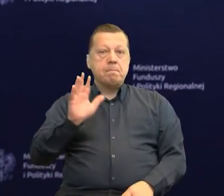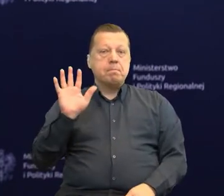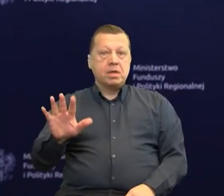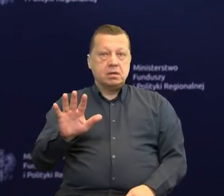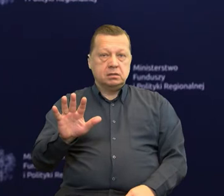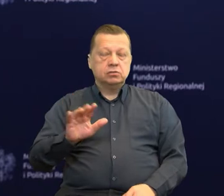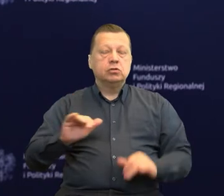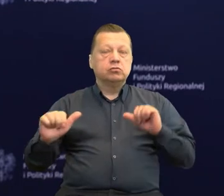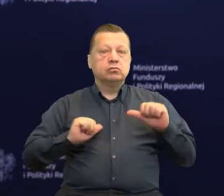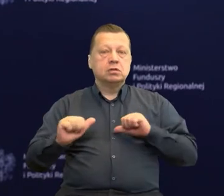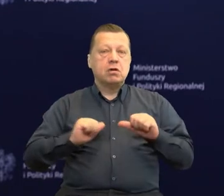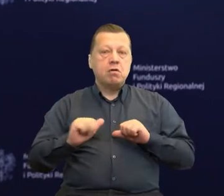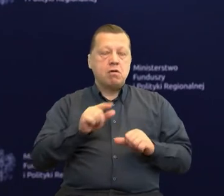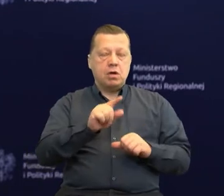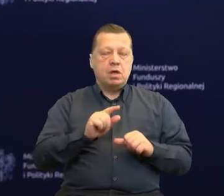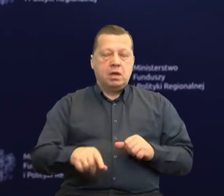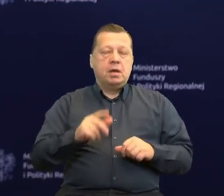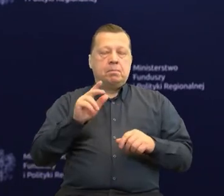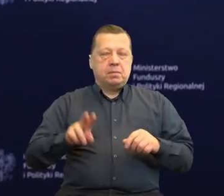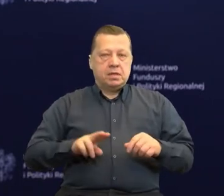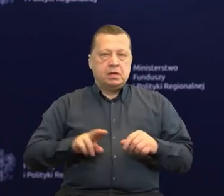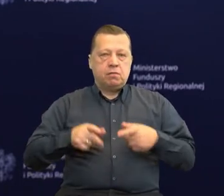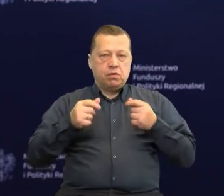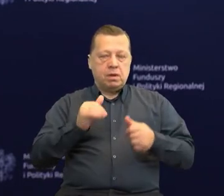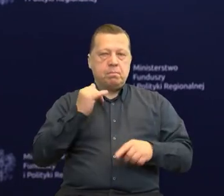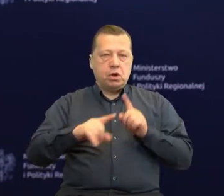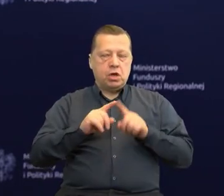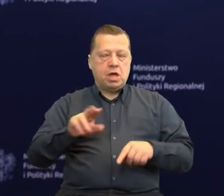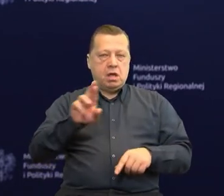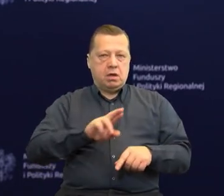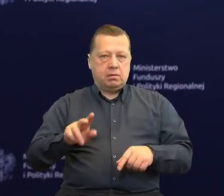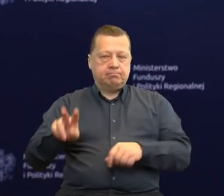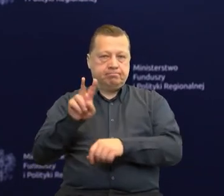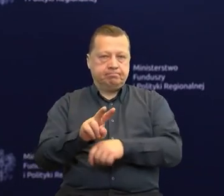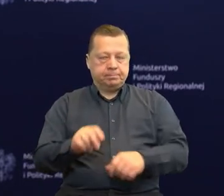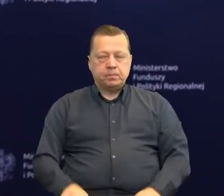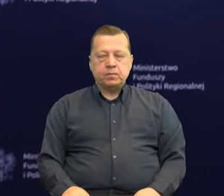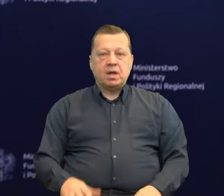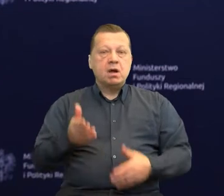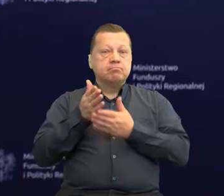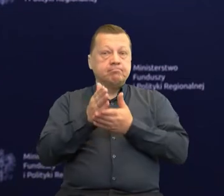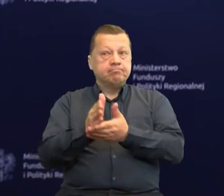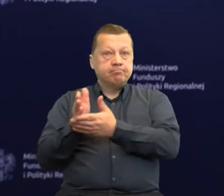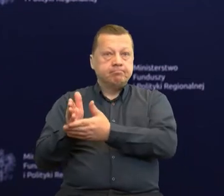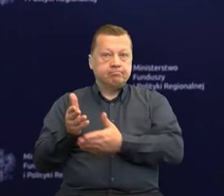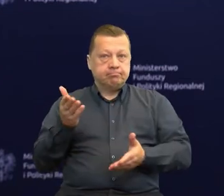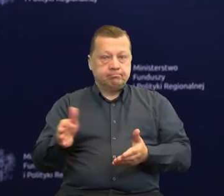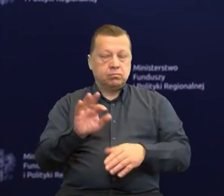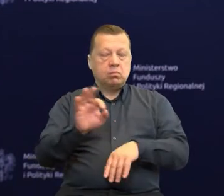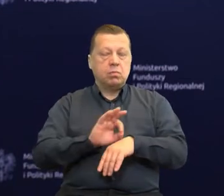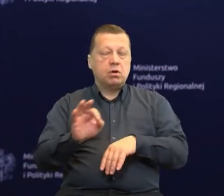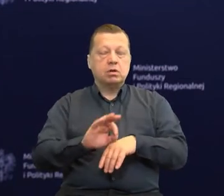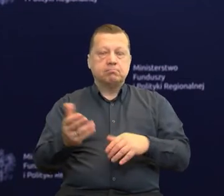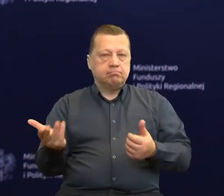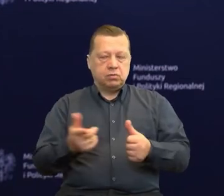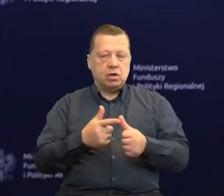jest przez Ministerstwo Funduszy i Polityki Regionalnej. Wsparcie będzie można uzyskać na projekty z zakresu